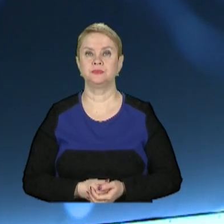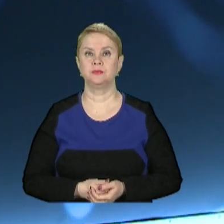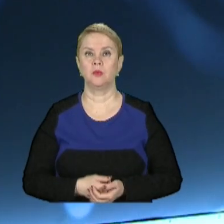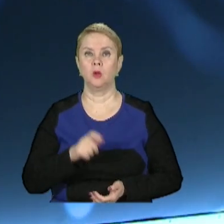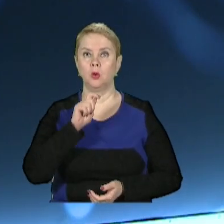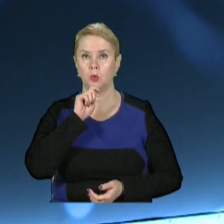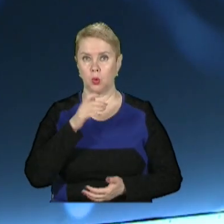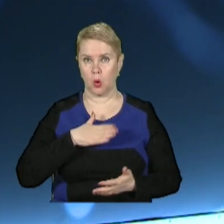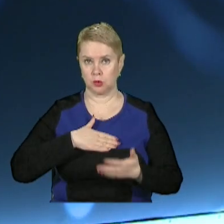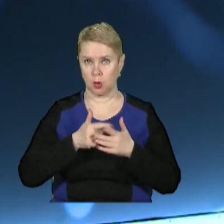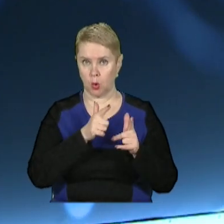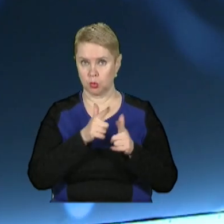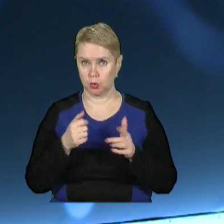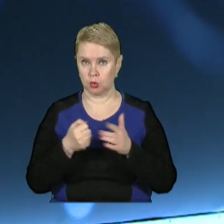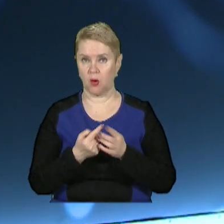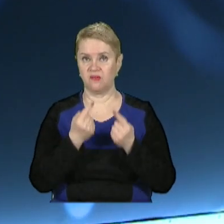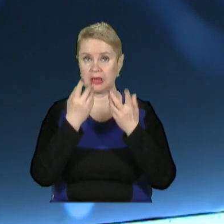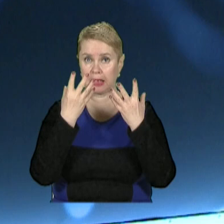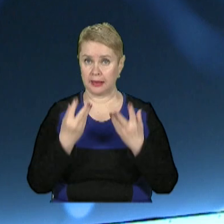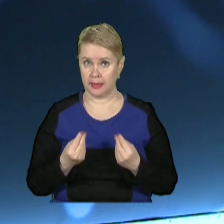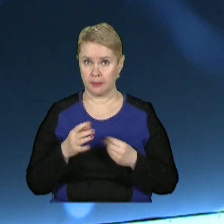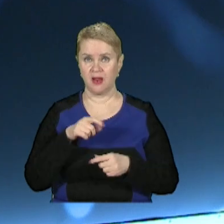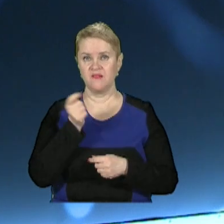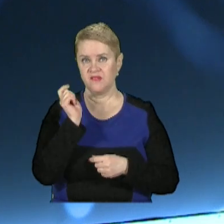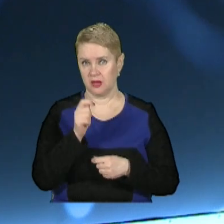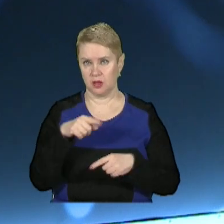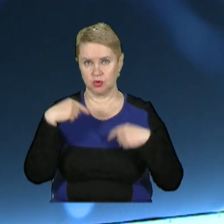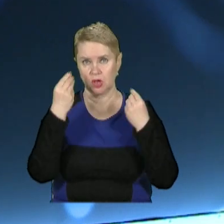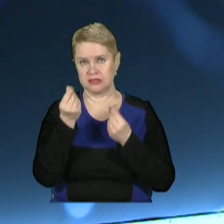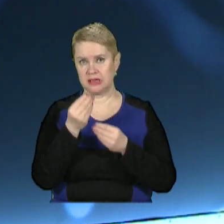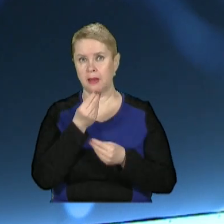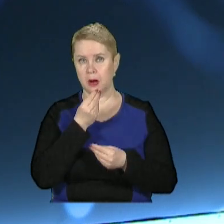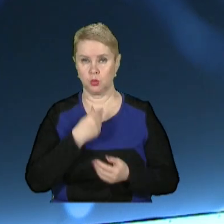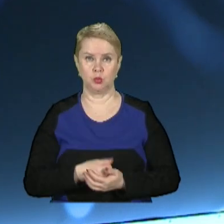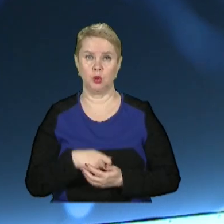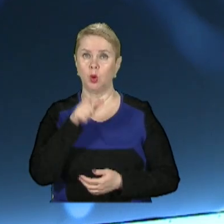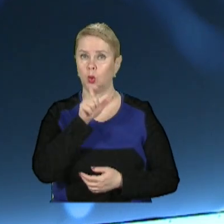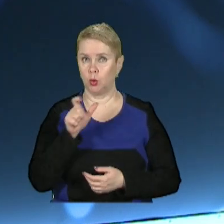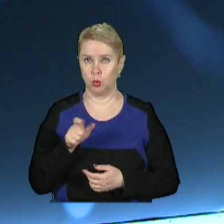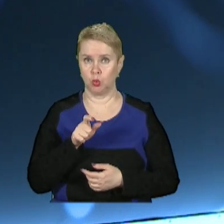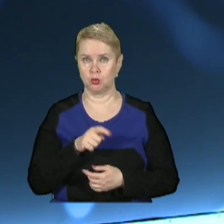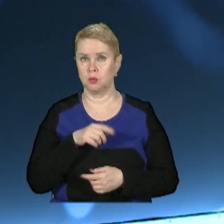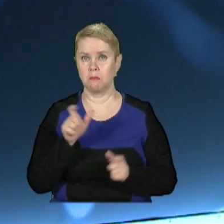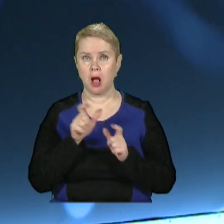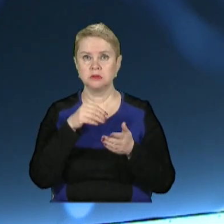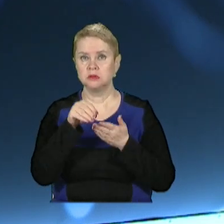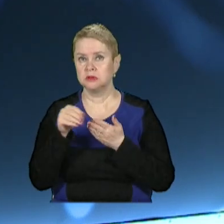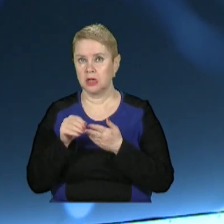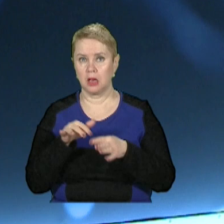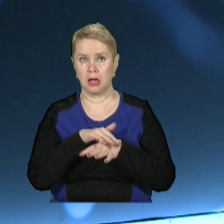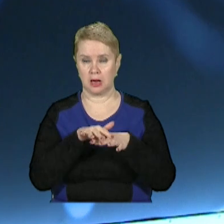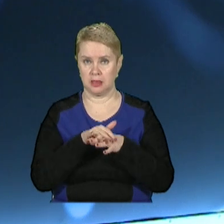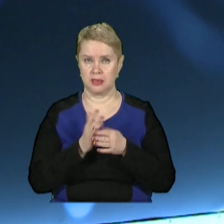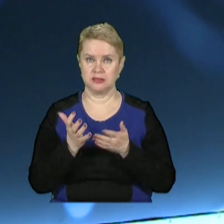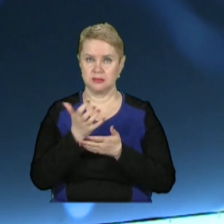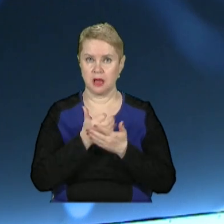Українці активно готуються до Великодня. Попри війну та шалені ціни на продукти, люди буквально штурмують магазини та ринки.